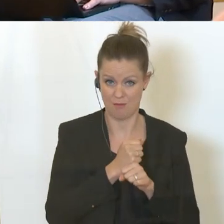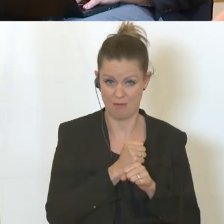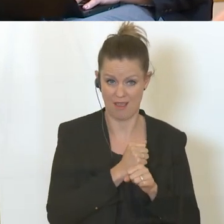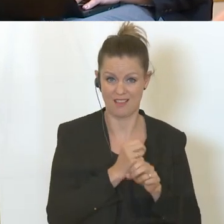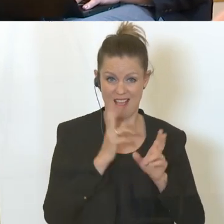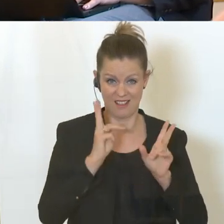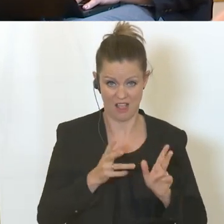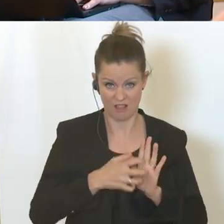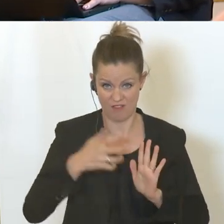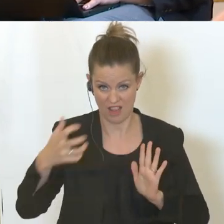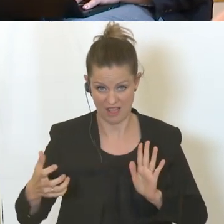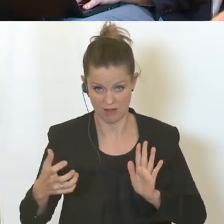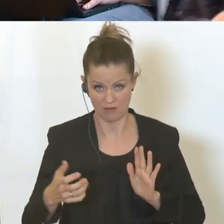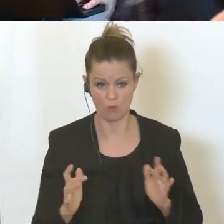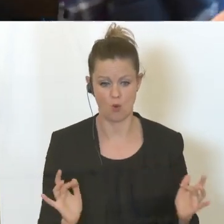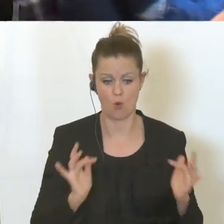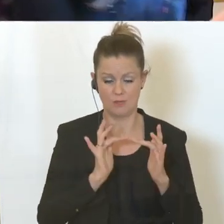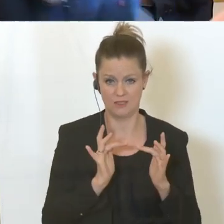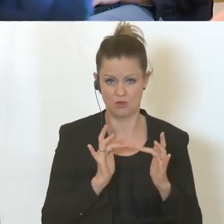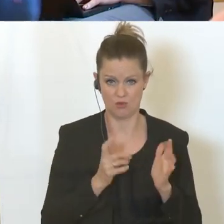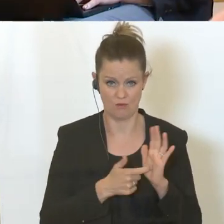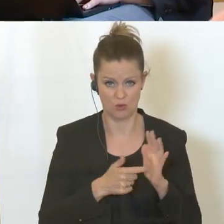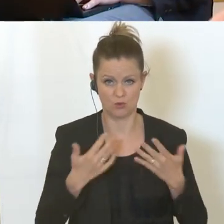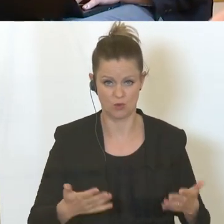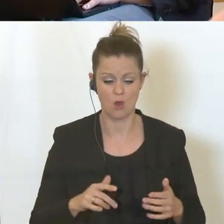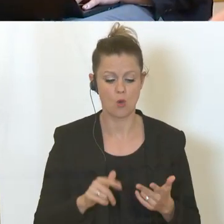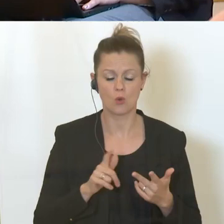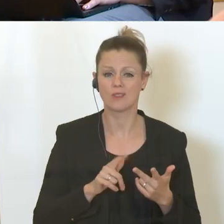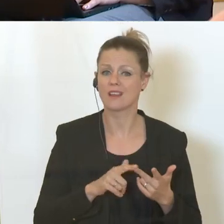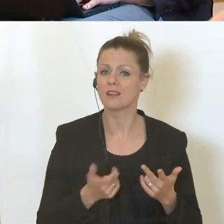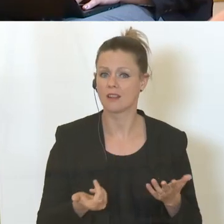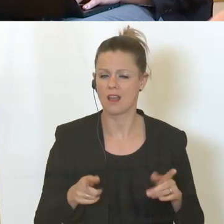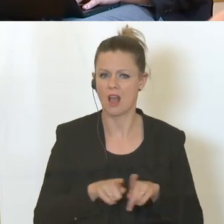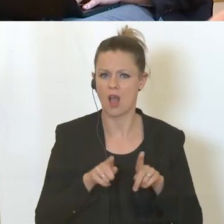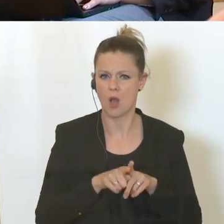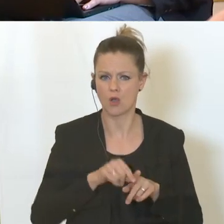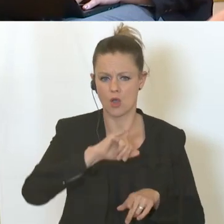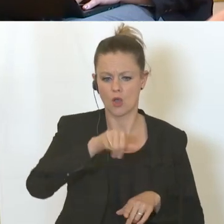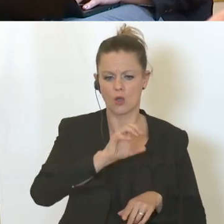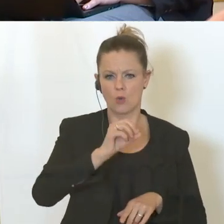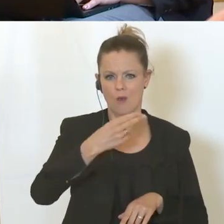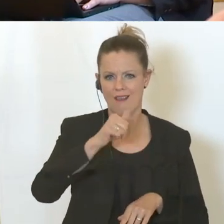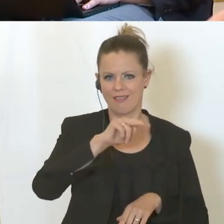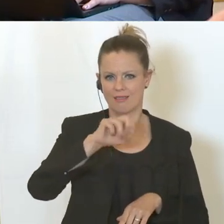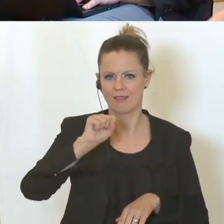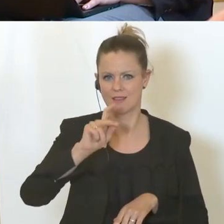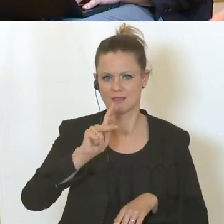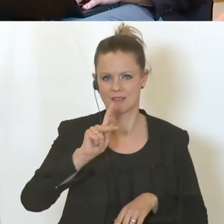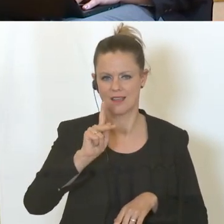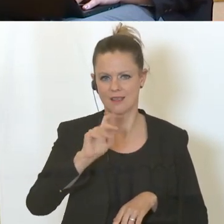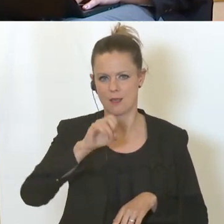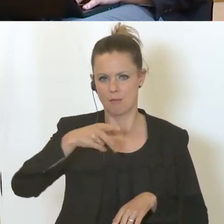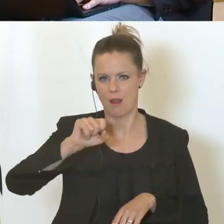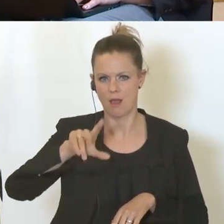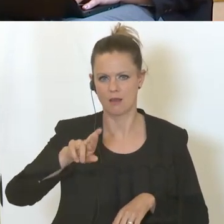verlängert wird? Die Opposition fordert das ja. Und als drittes, die Johannes Kepler Universität hat ausgerechnet, dass die Jugendarbeitslosigkeit besonders